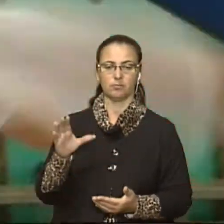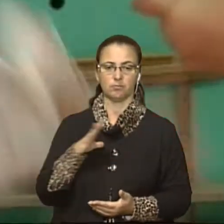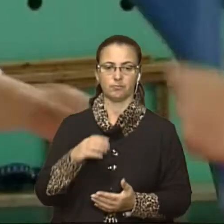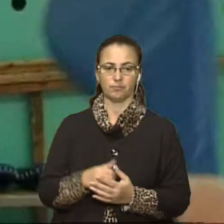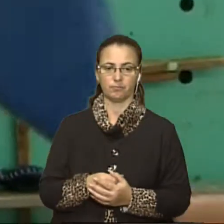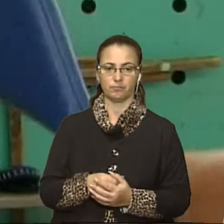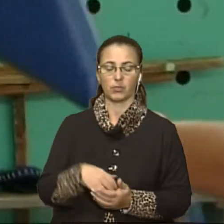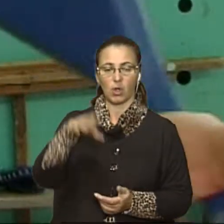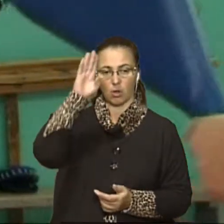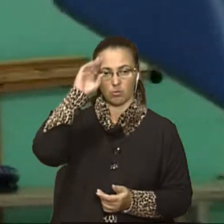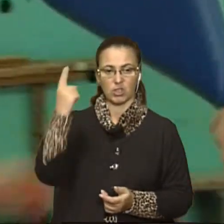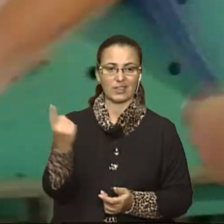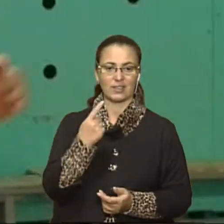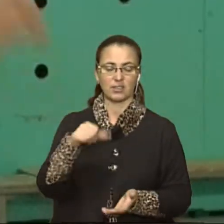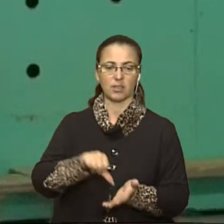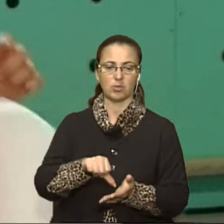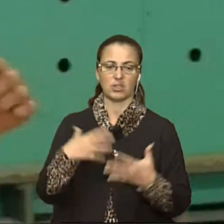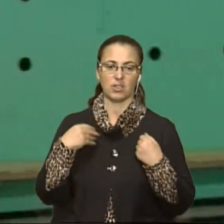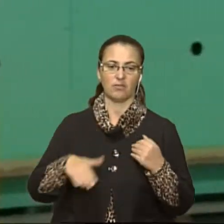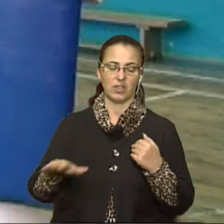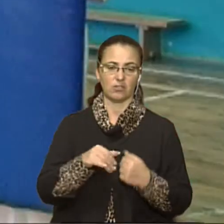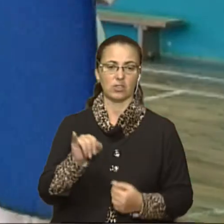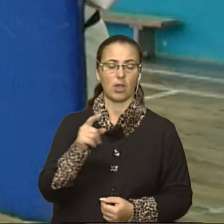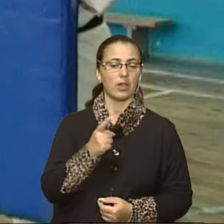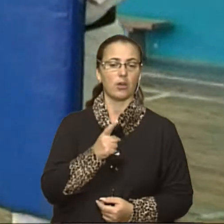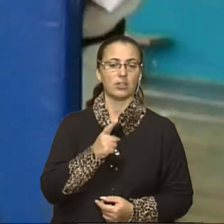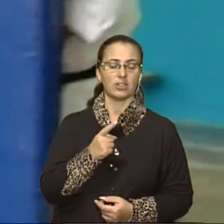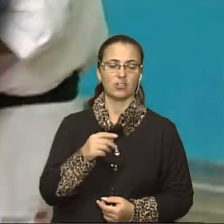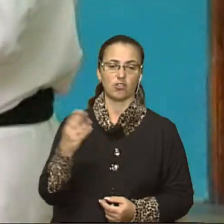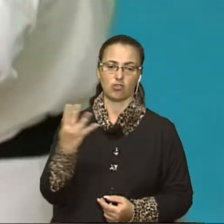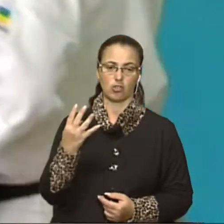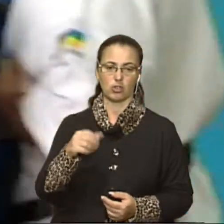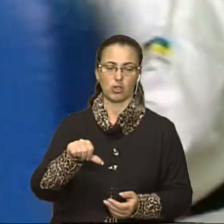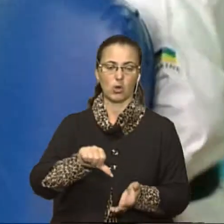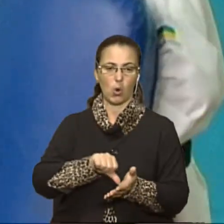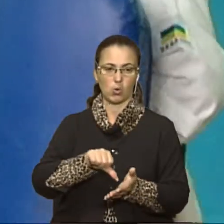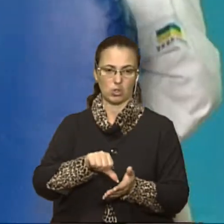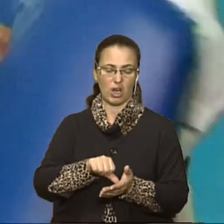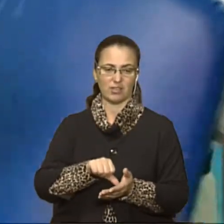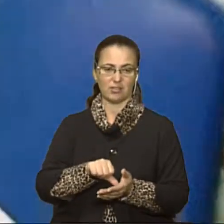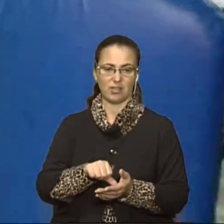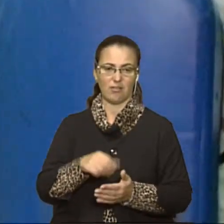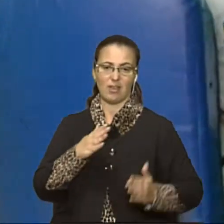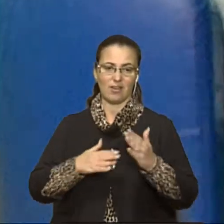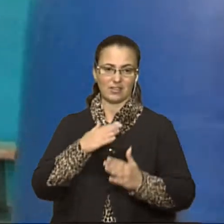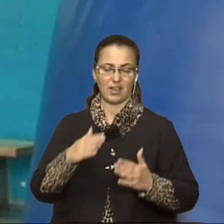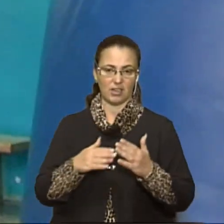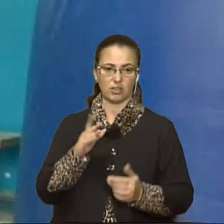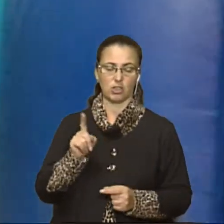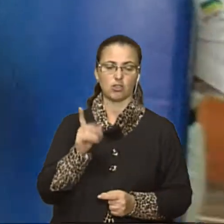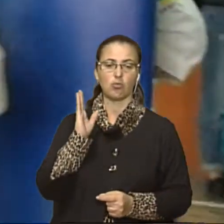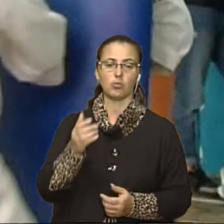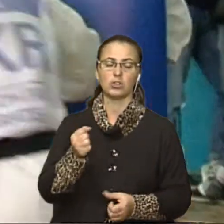Дума – єдиний представник Львівщини та один з чотирьох спортсменів з України, які братимуть участь у 12-му абсолютному чемпіонаті світу з карате,